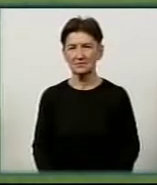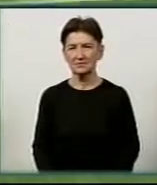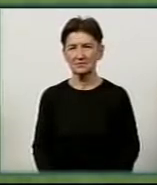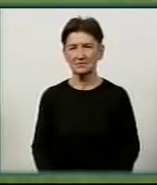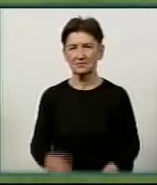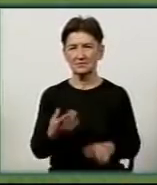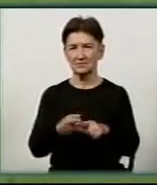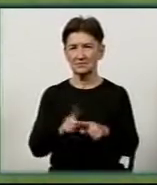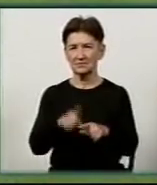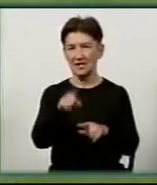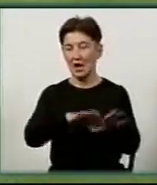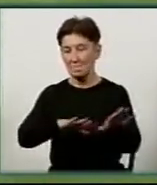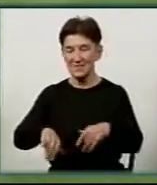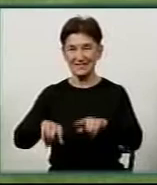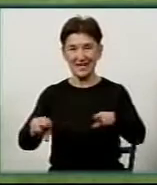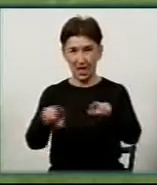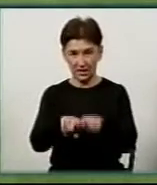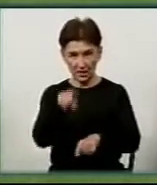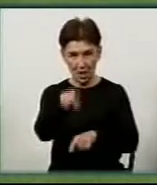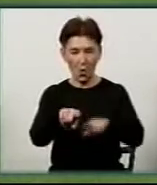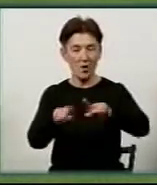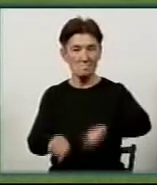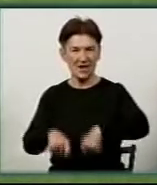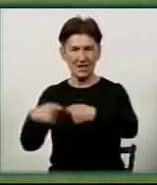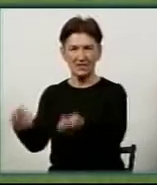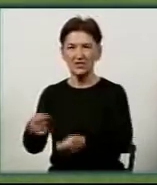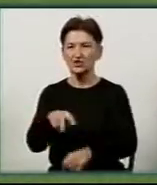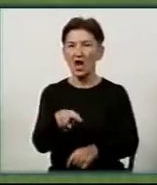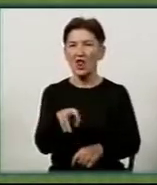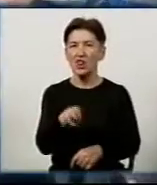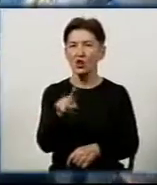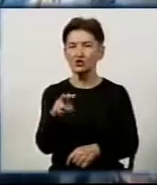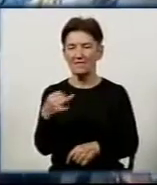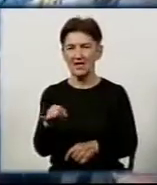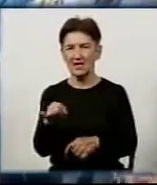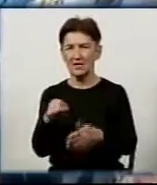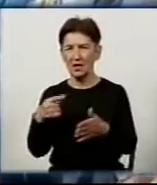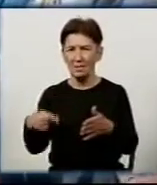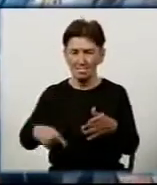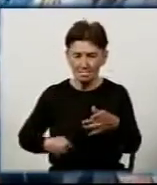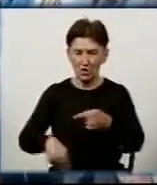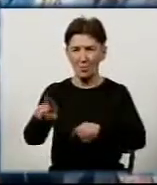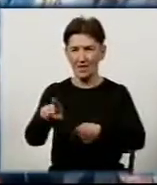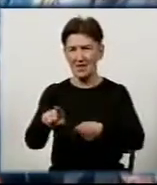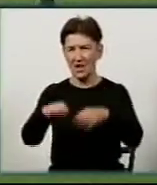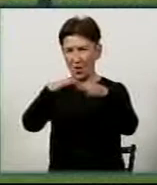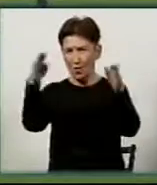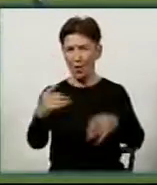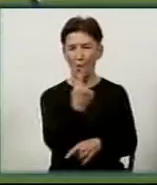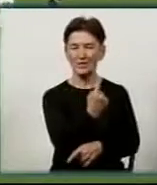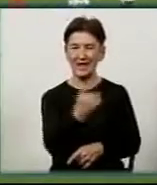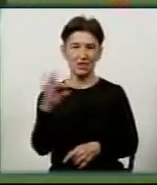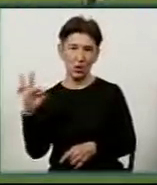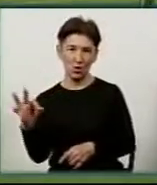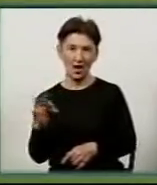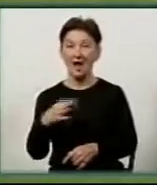Ось після такої передачі з центрального кола Євген Лозовий на 22-й хвилині пробив у дальній кутворі дзірки. 1-0. На